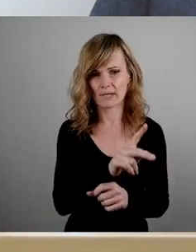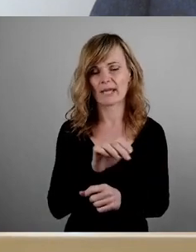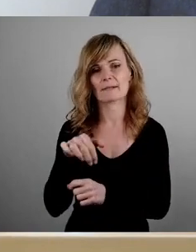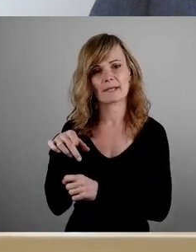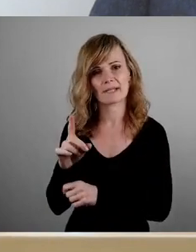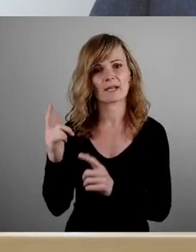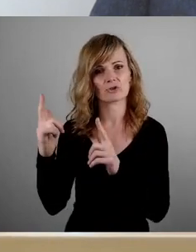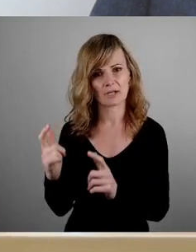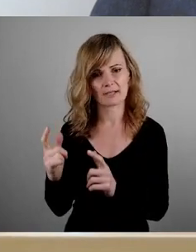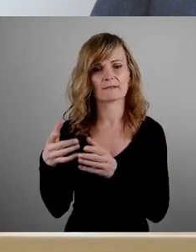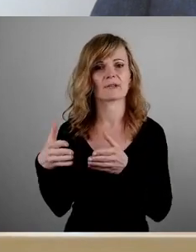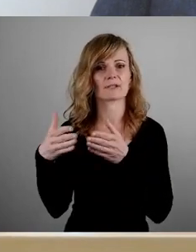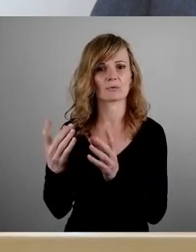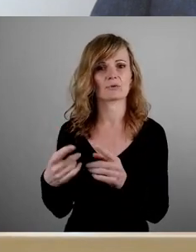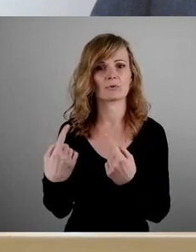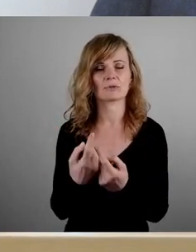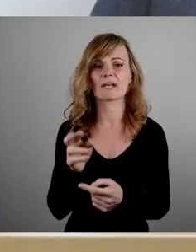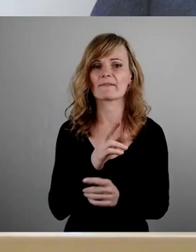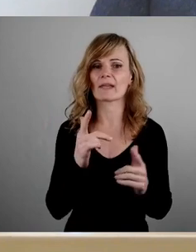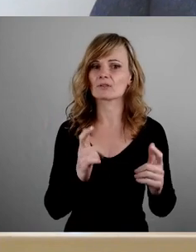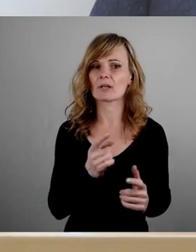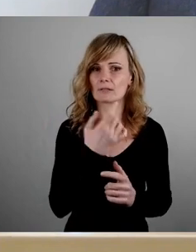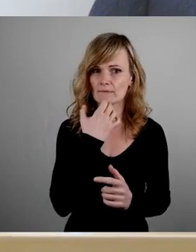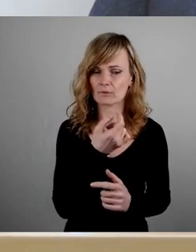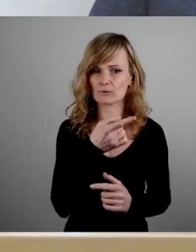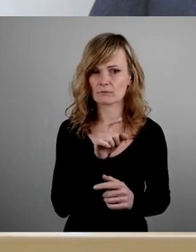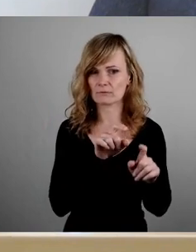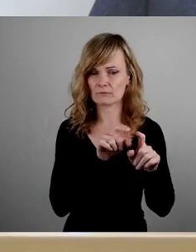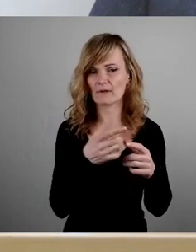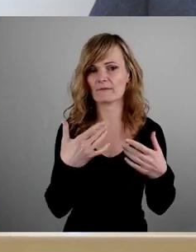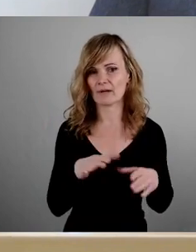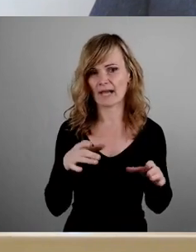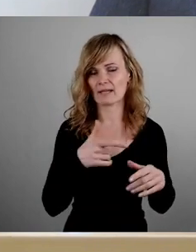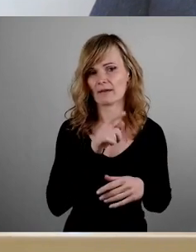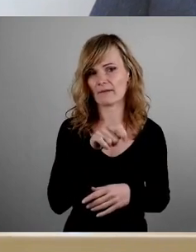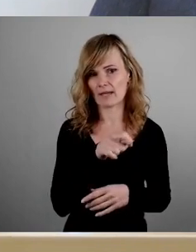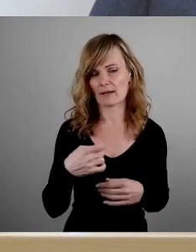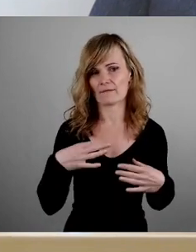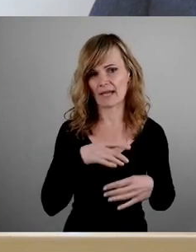Fraktionsrunde würde dann starten, wenn gewünscht, freie, wählerfreie Bürgerfraktion, Herr Trebs, bitte.